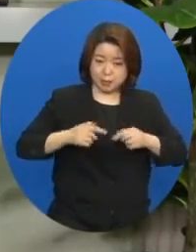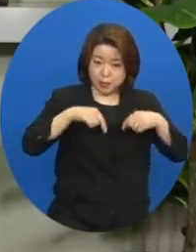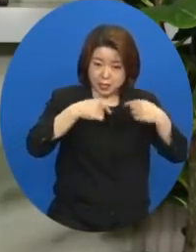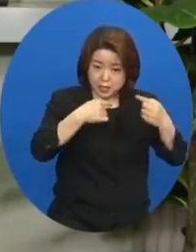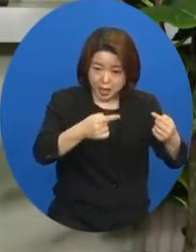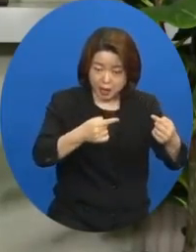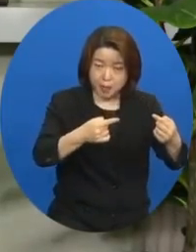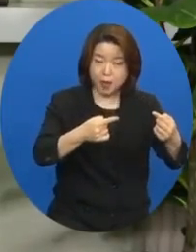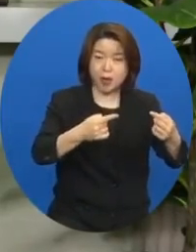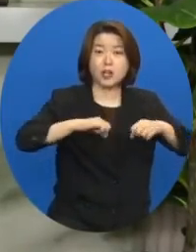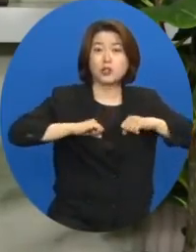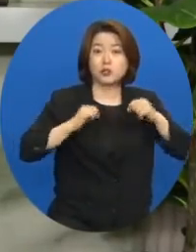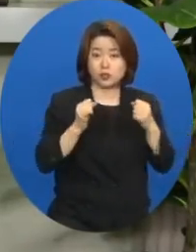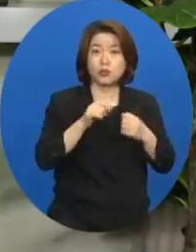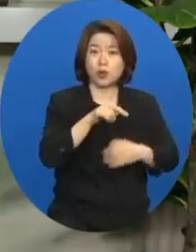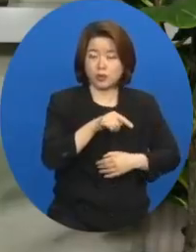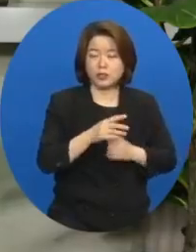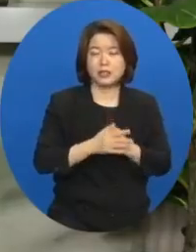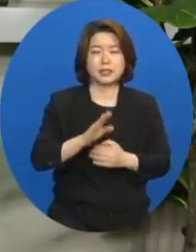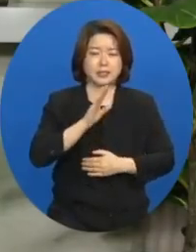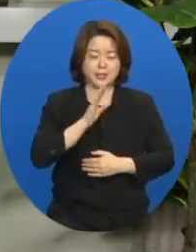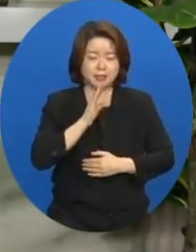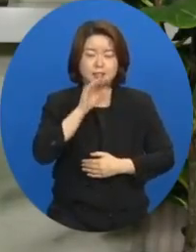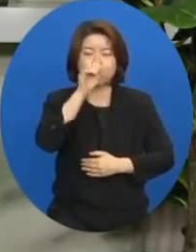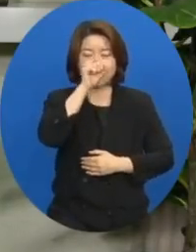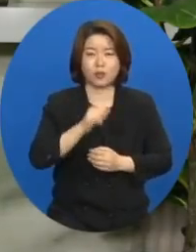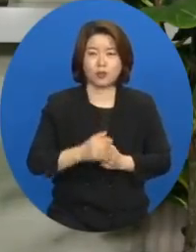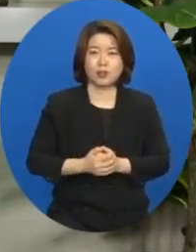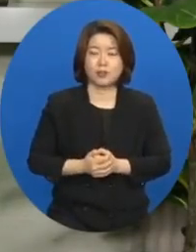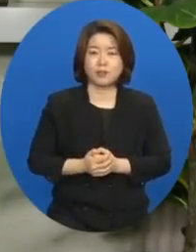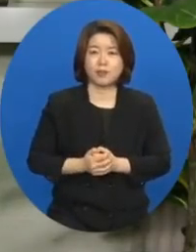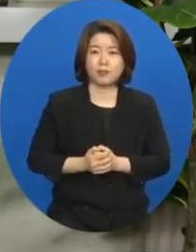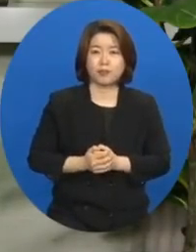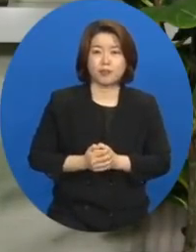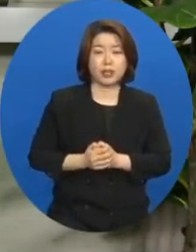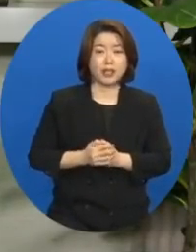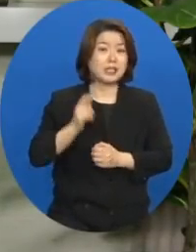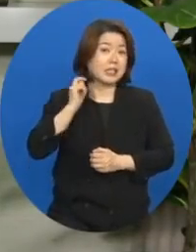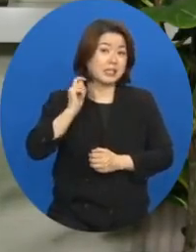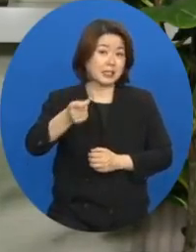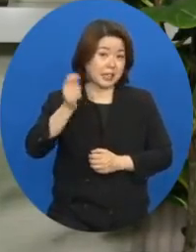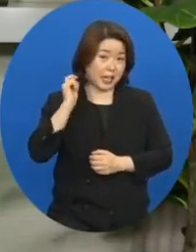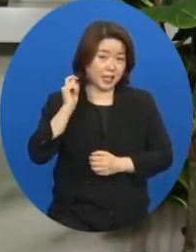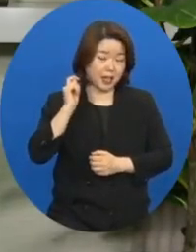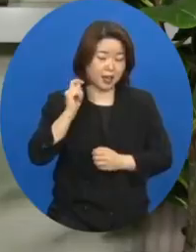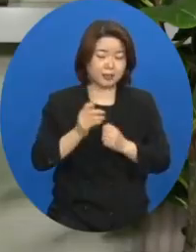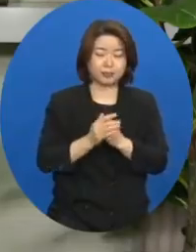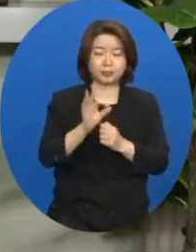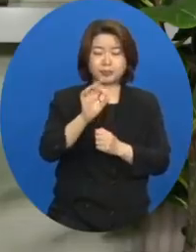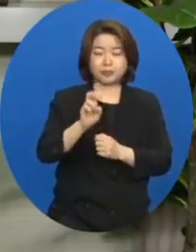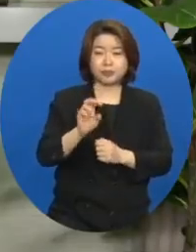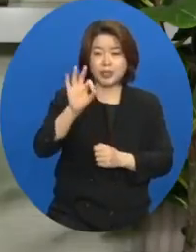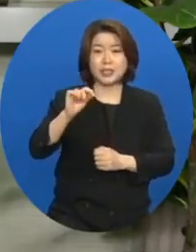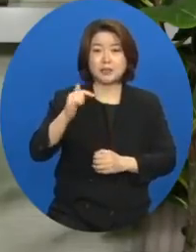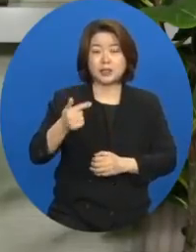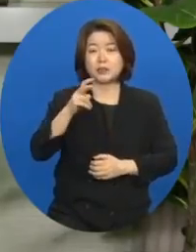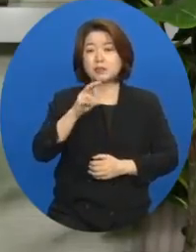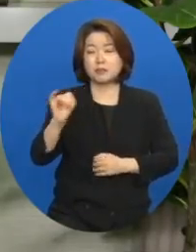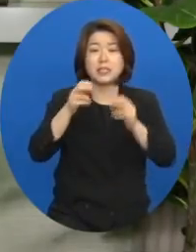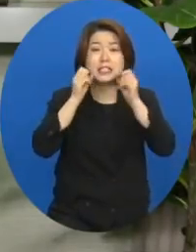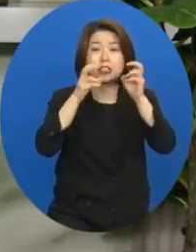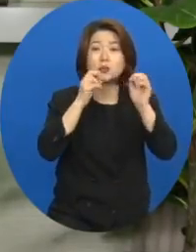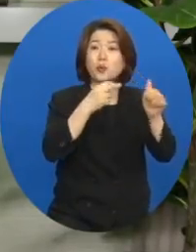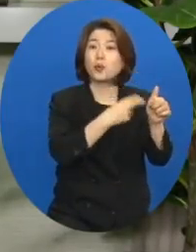순종이어야 그 순종이 진짜입니다. 케냐 선교사님인 임은미 선교사님이라고 계십니다.